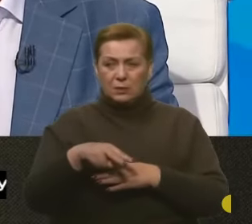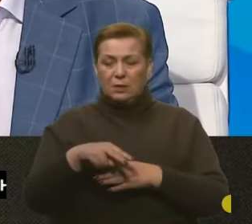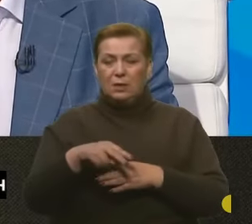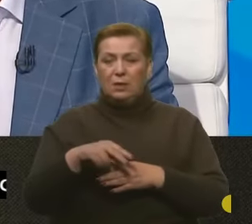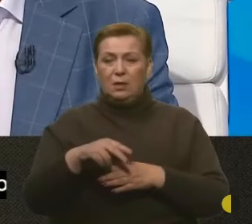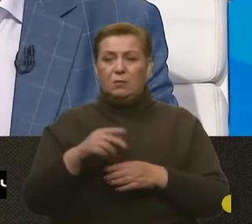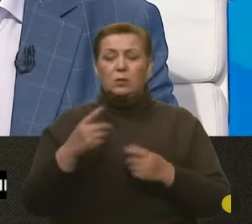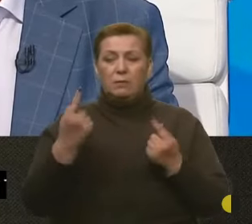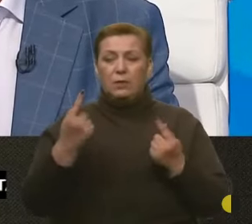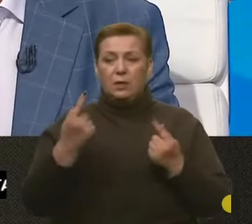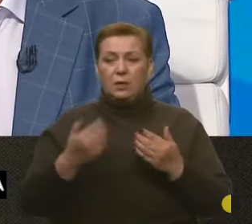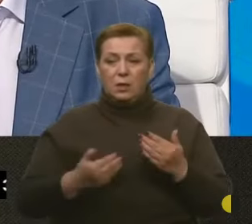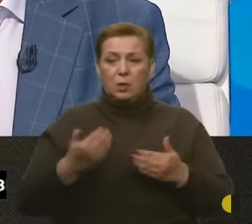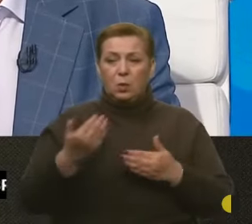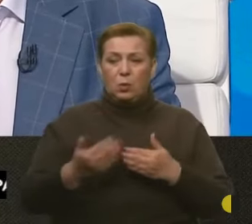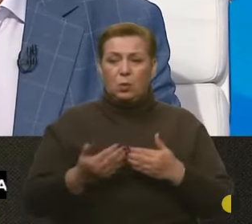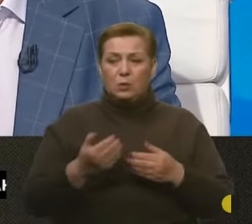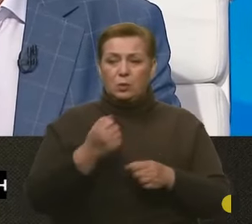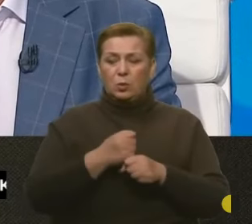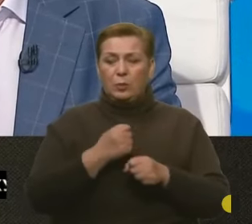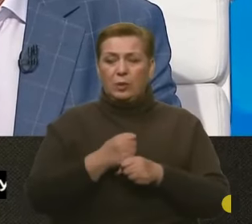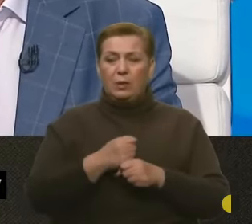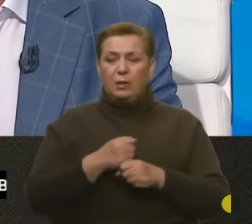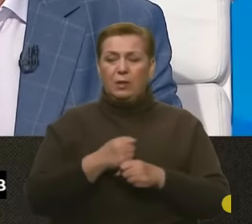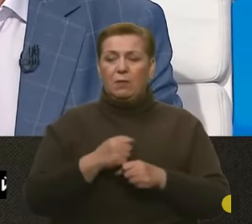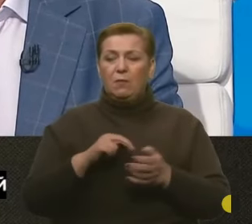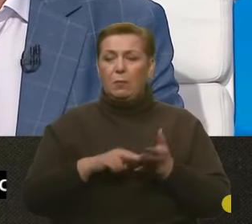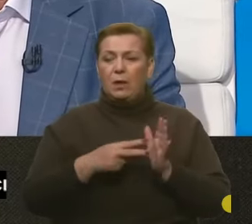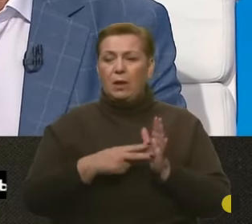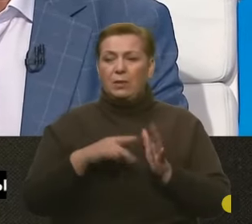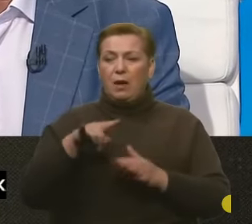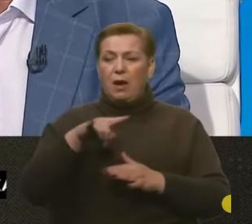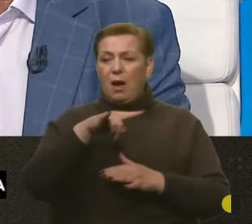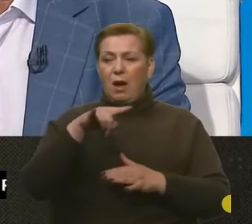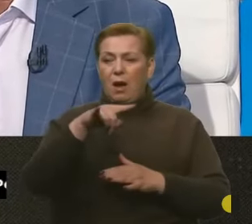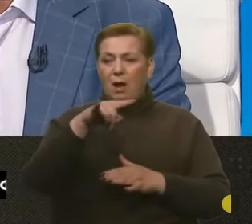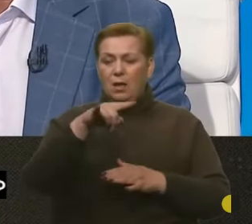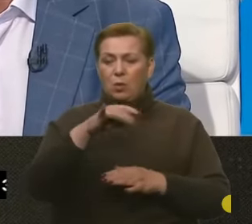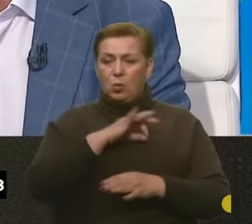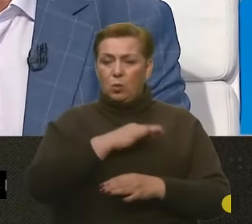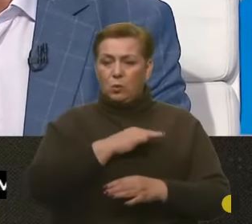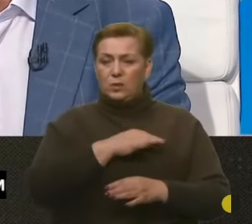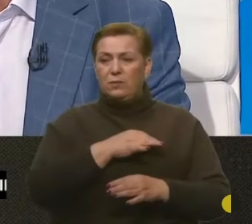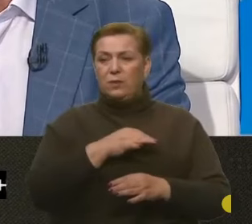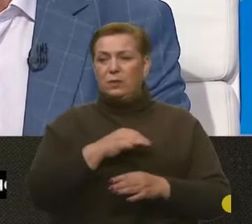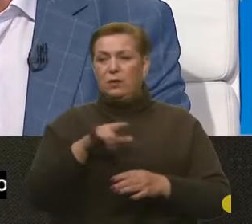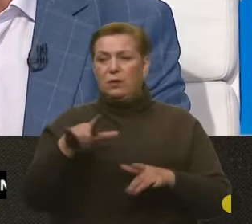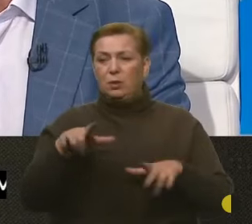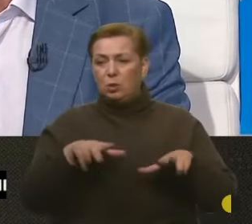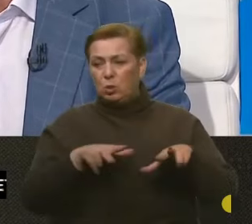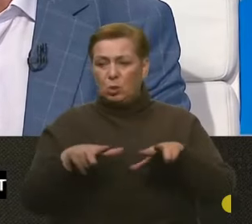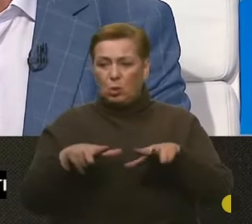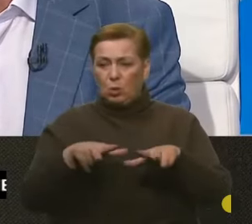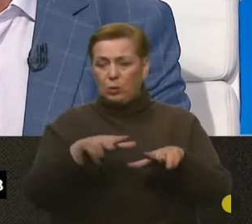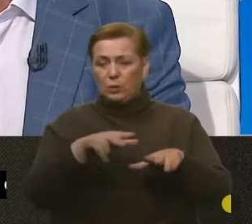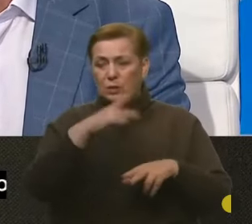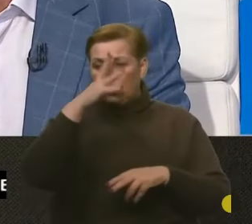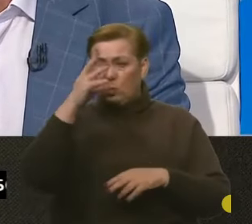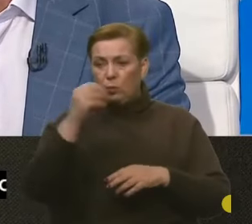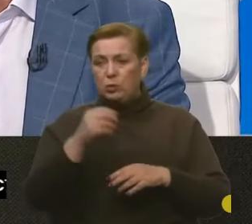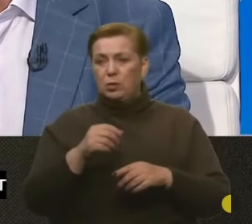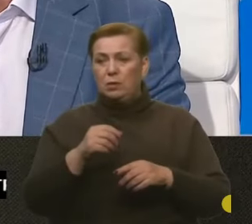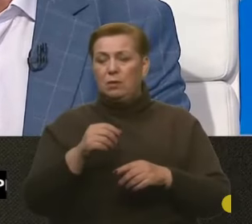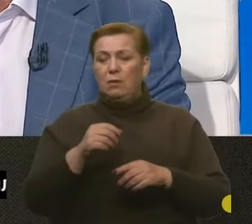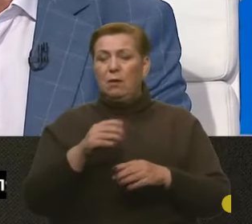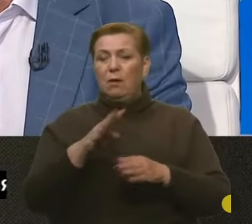в плані дронів і аеророзвідки, взагалі коригування цього. Ну, обстріл, обстріл, і зночі градами працюють, це